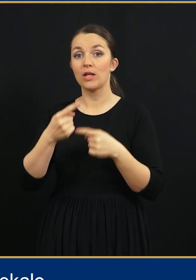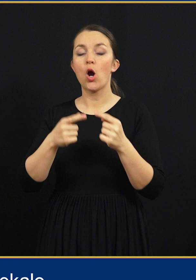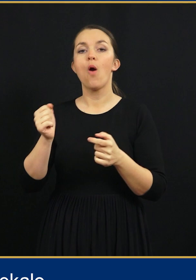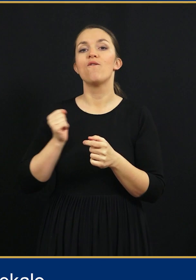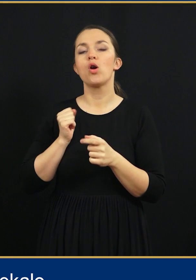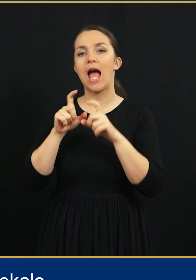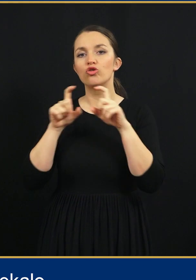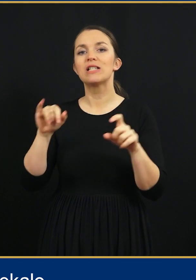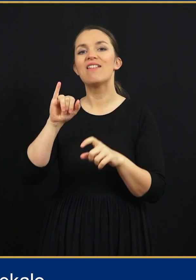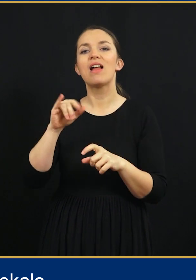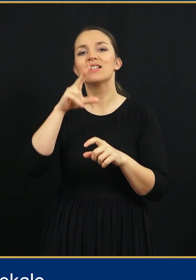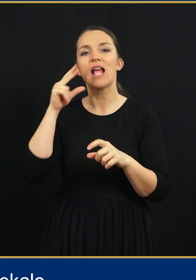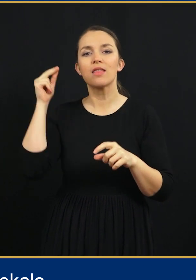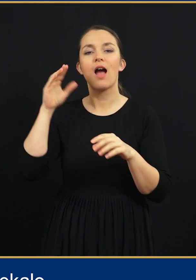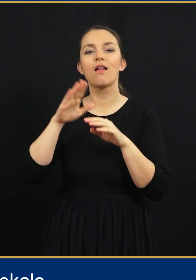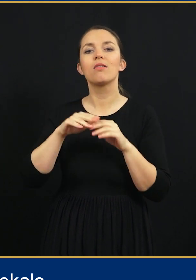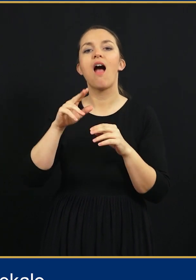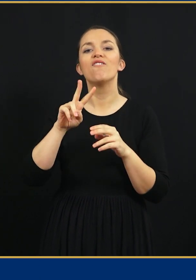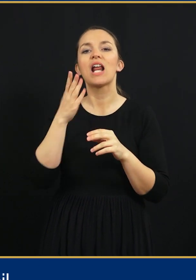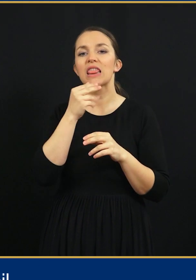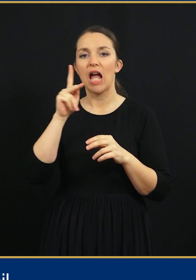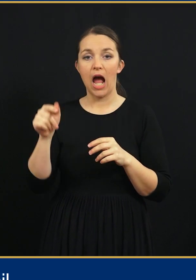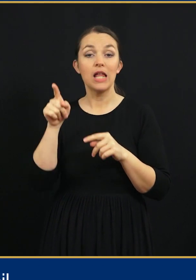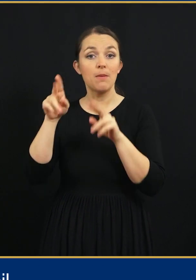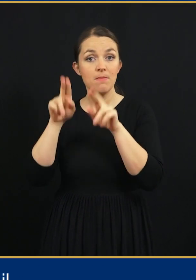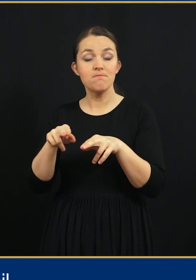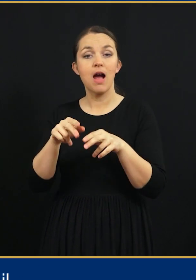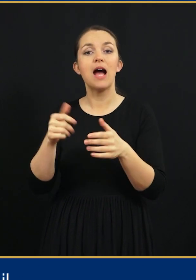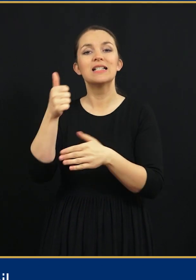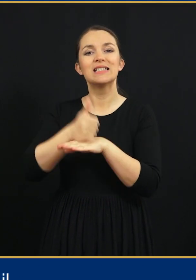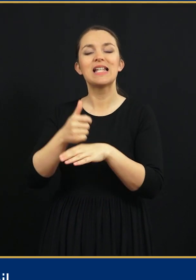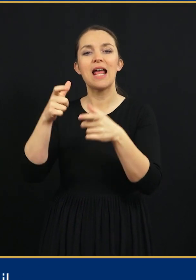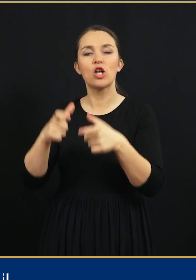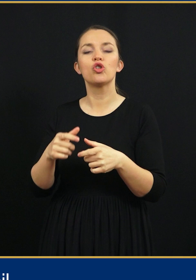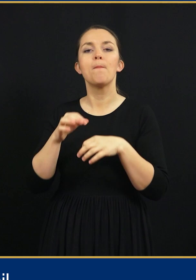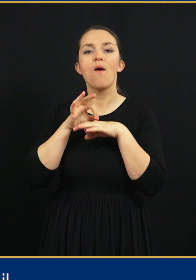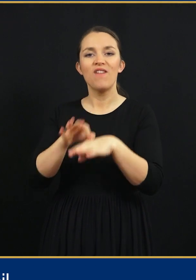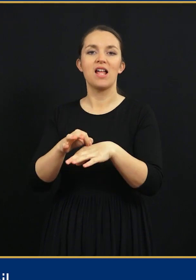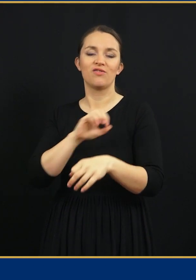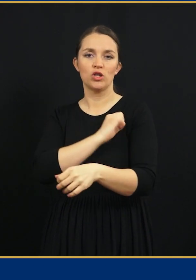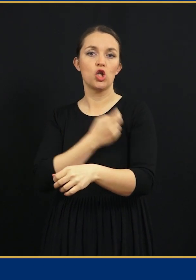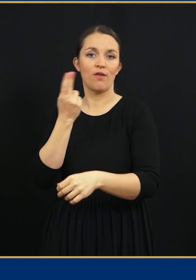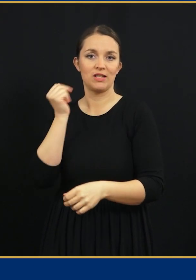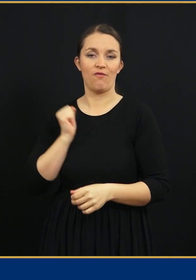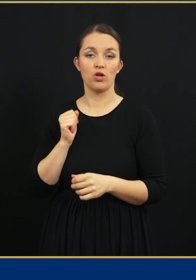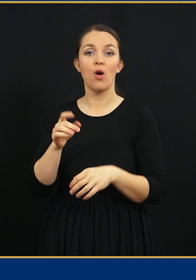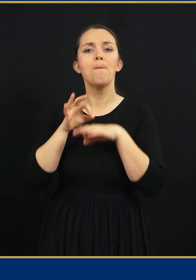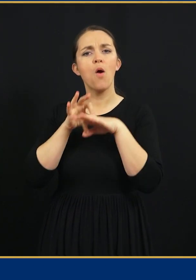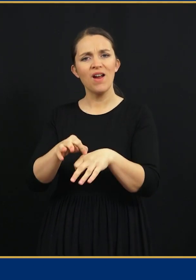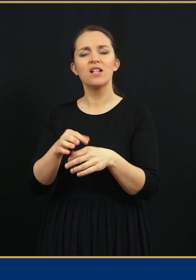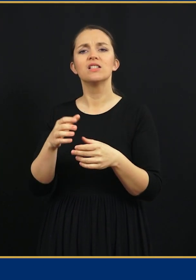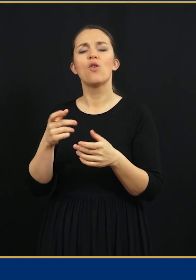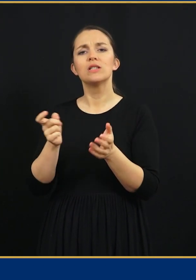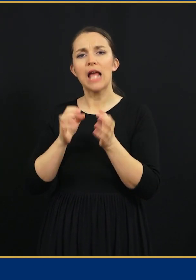potekalo v vojašnici Ivana Cankarja na Vrhniki, kjer ima sedež poveljstvo sil slovenske vojske. Poveljstvo